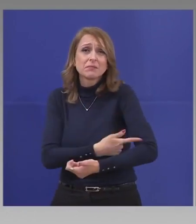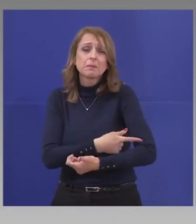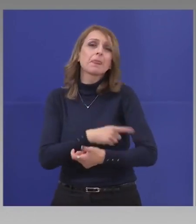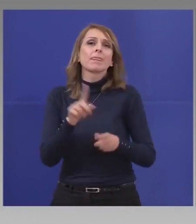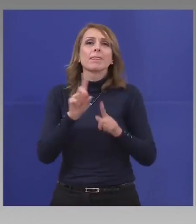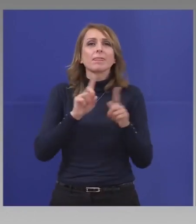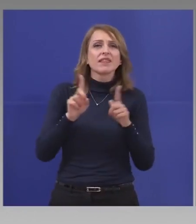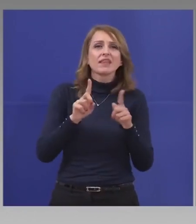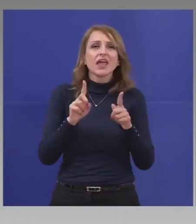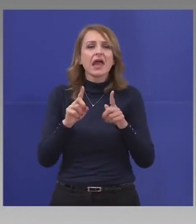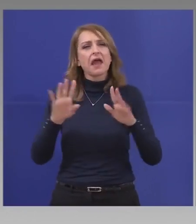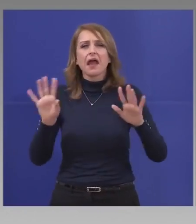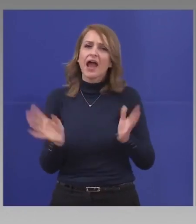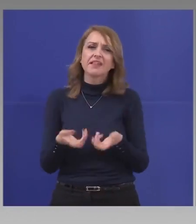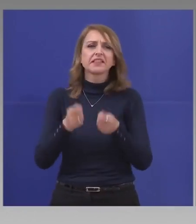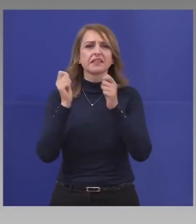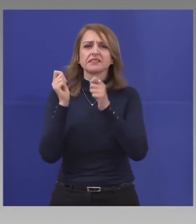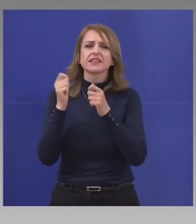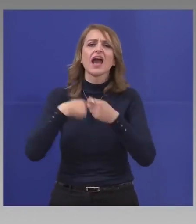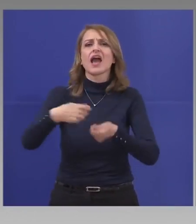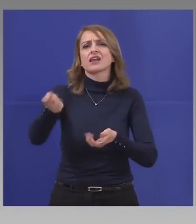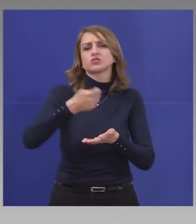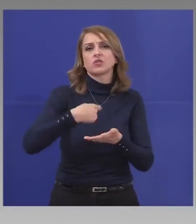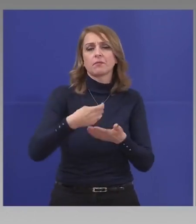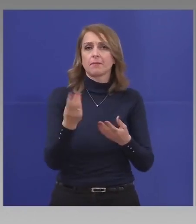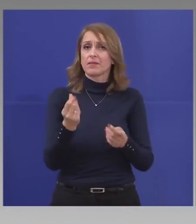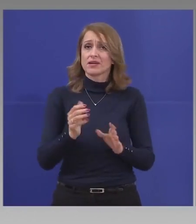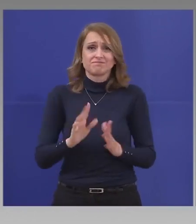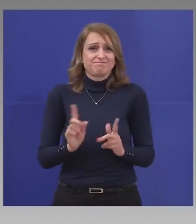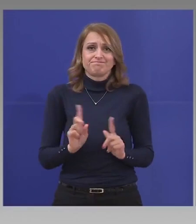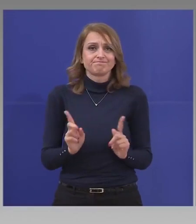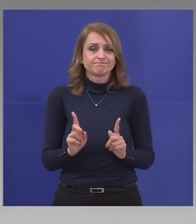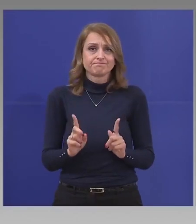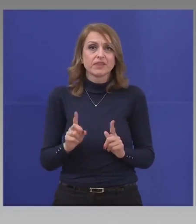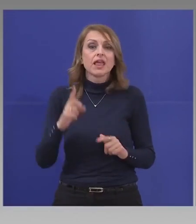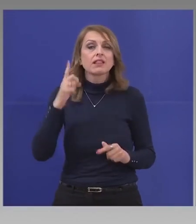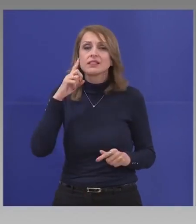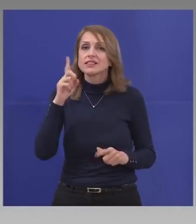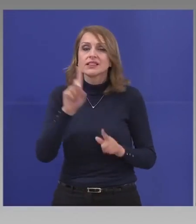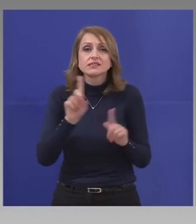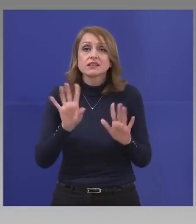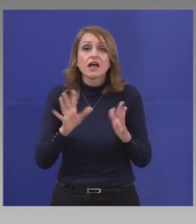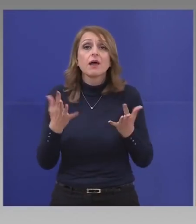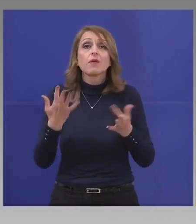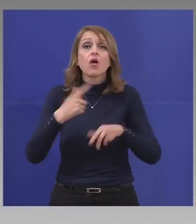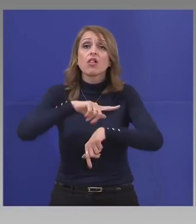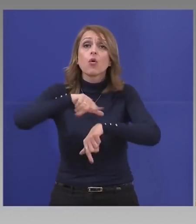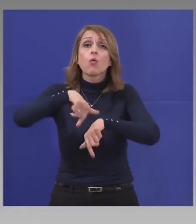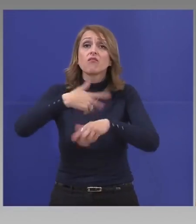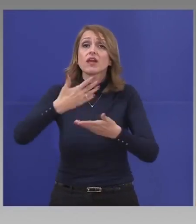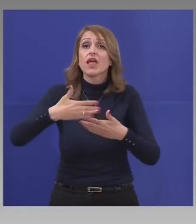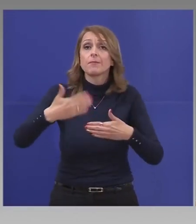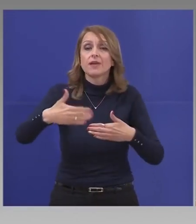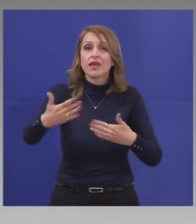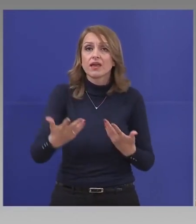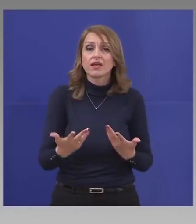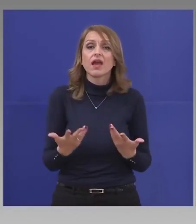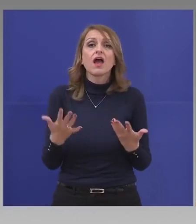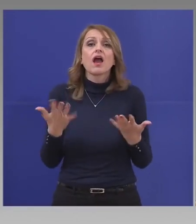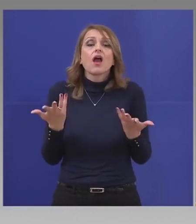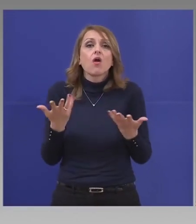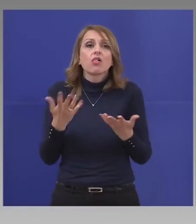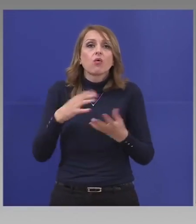подадеме дайте да изхарчиме парите. Не знаеме колко ще продължи това. Какви са пораженията в